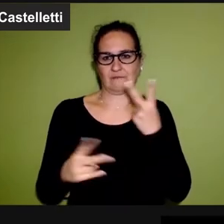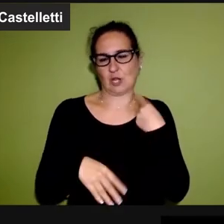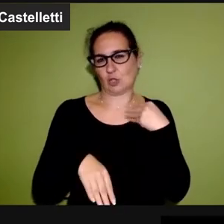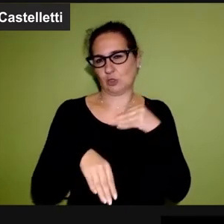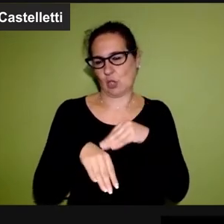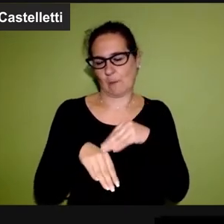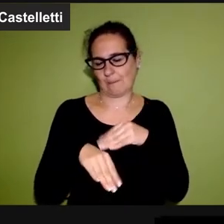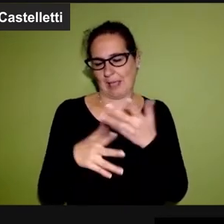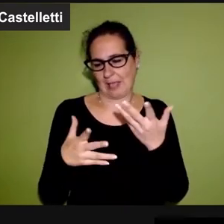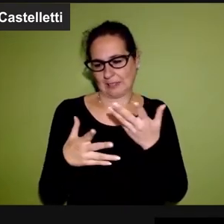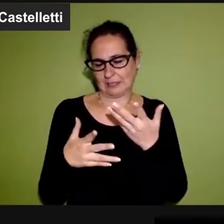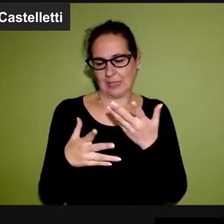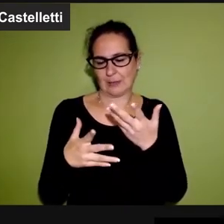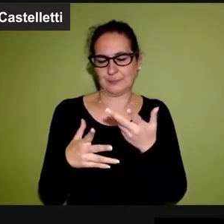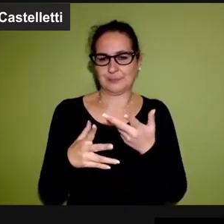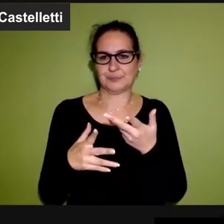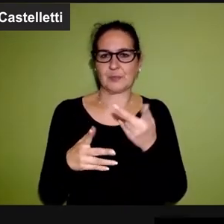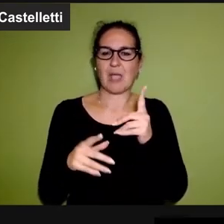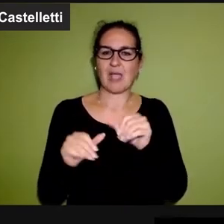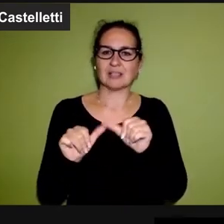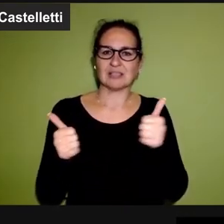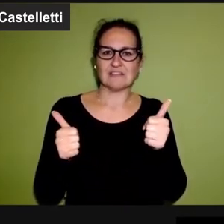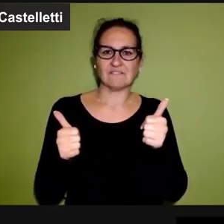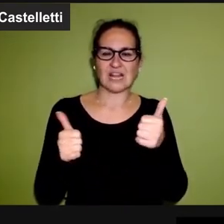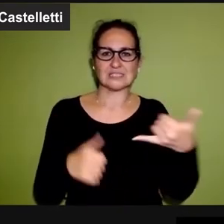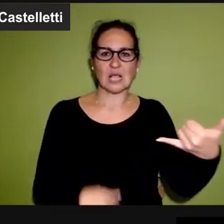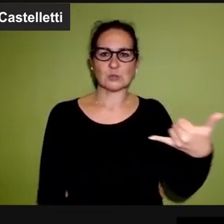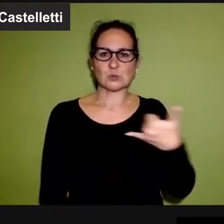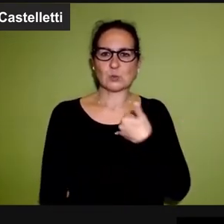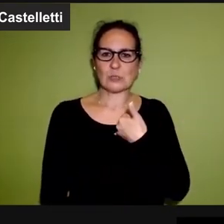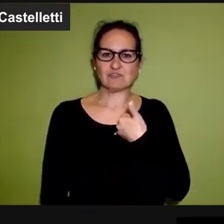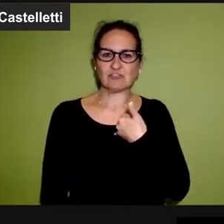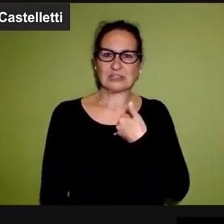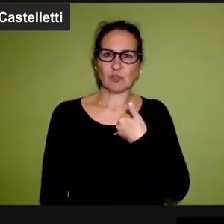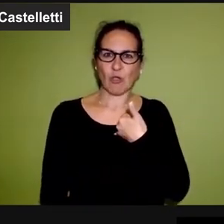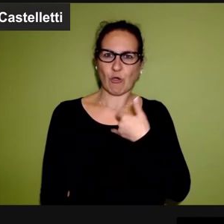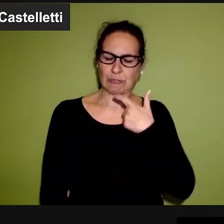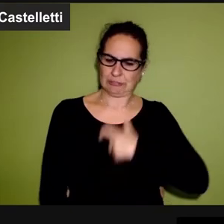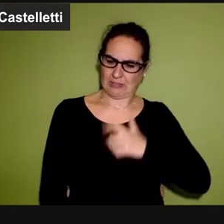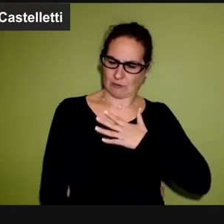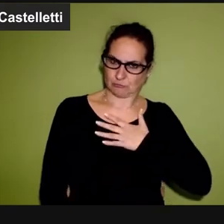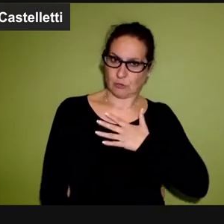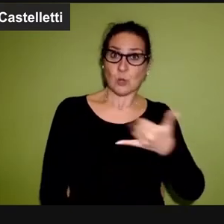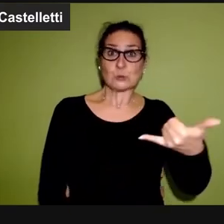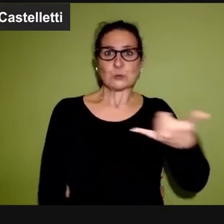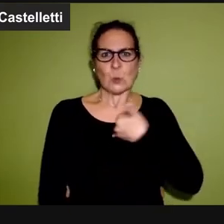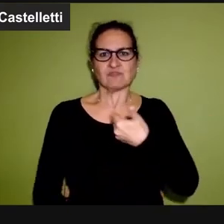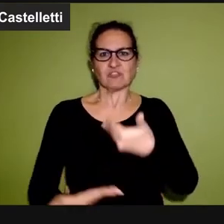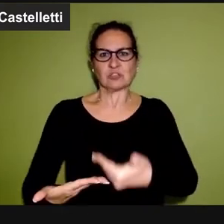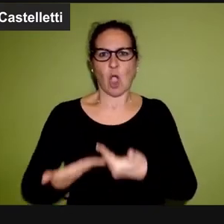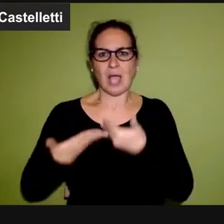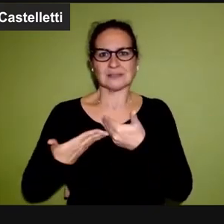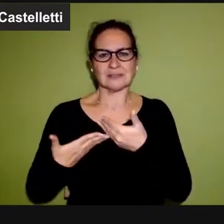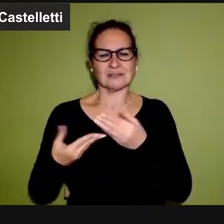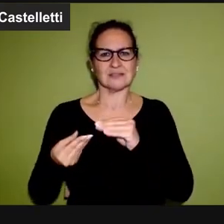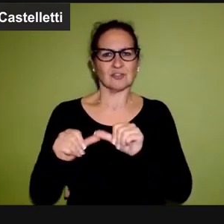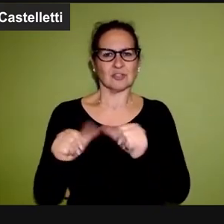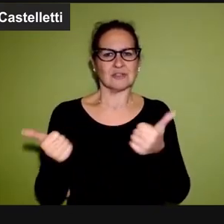'Arcais è ovviamente una domanda retorica ma ci spiega che differenza c'è tra il suicidio e il suicidio assistito?